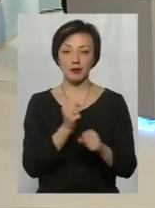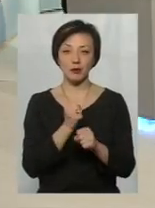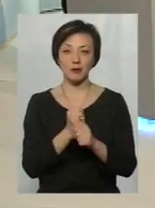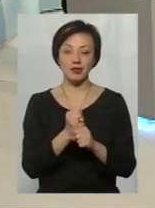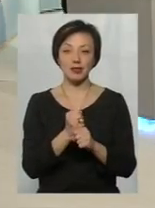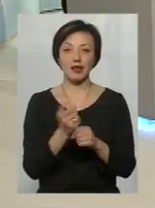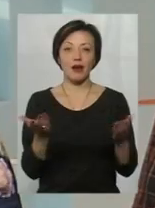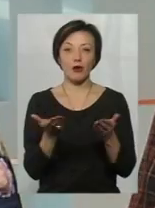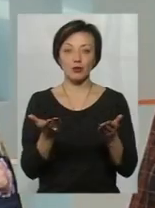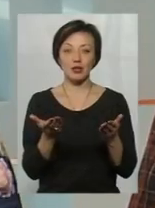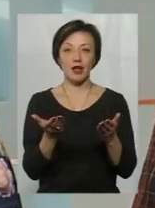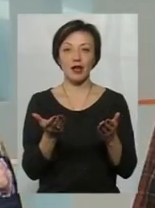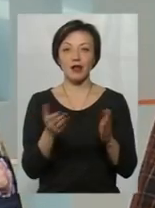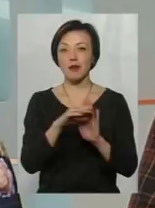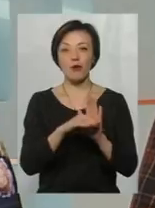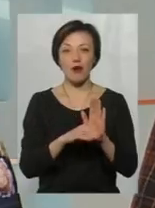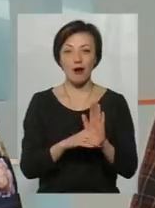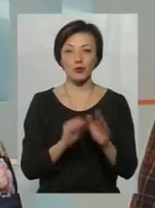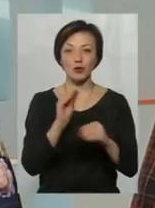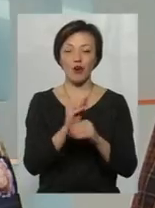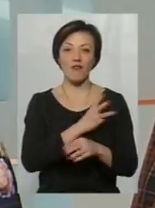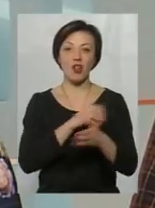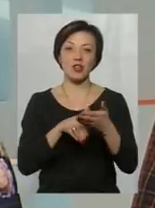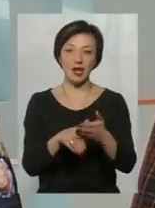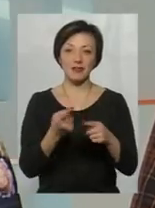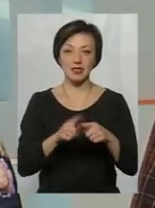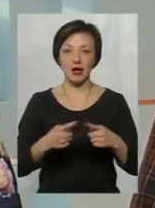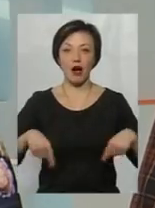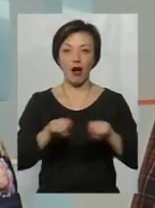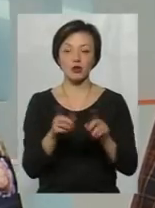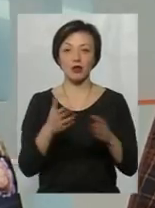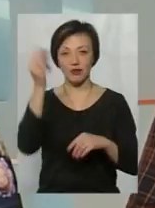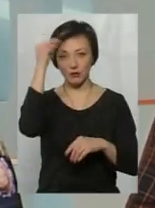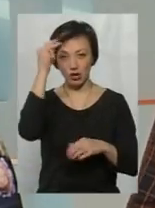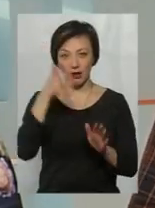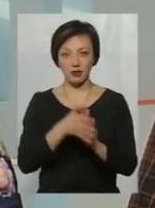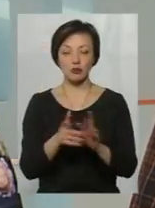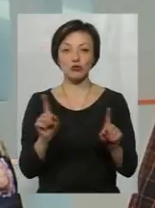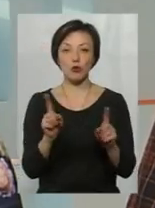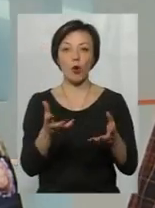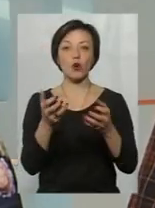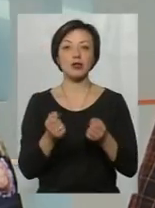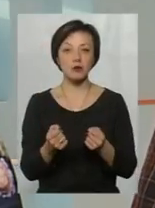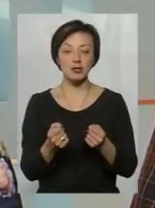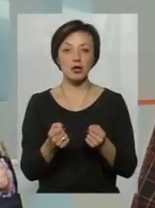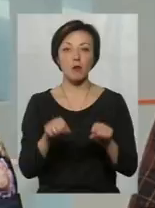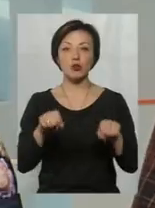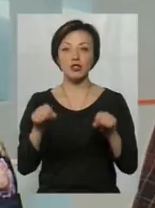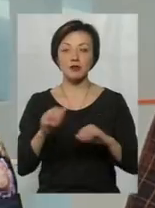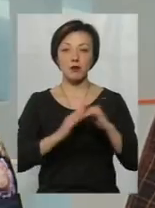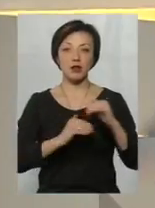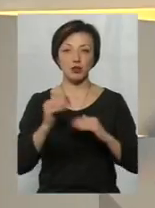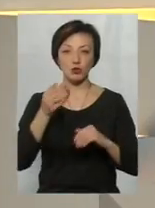починати вже якусь, якщо не програму, то як волонтерити в цій галузі, в якій вона вивчається, щоб отримати можливість